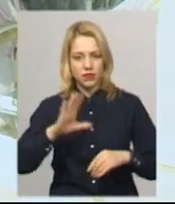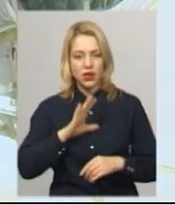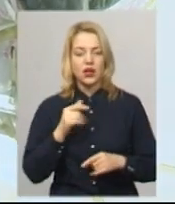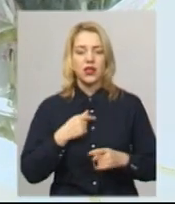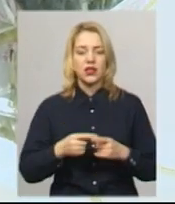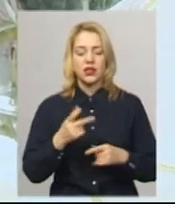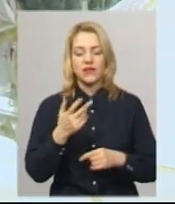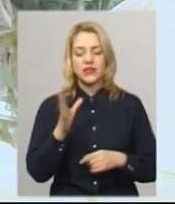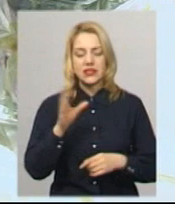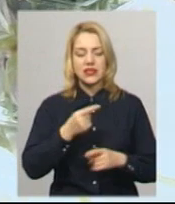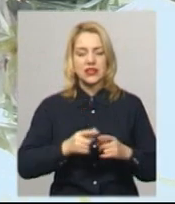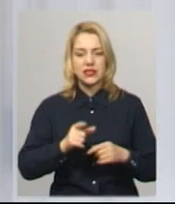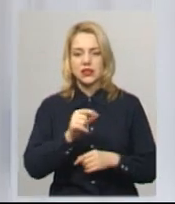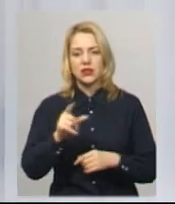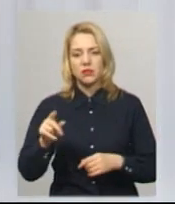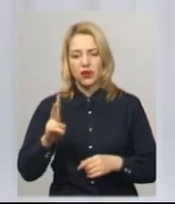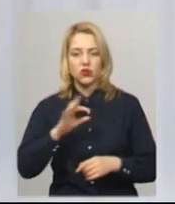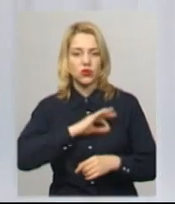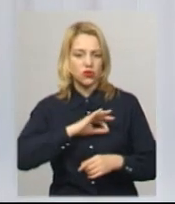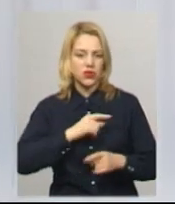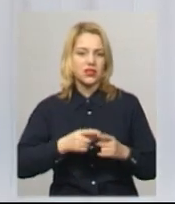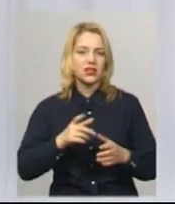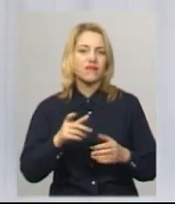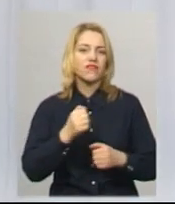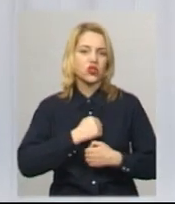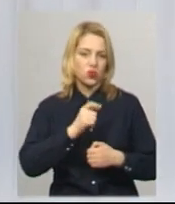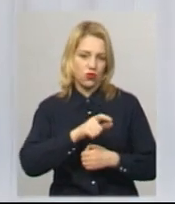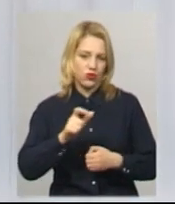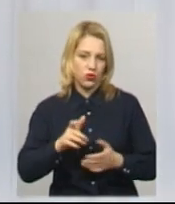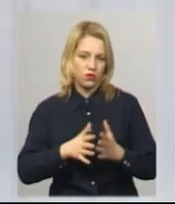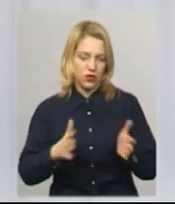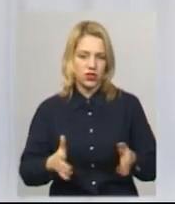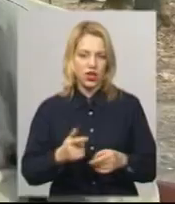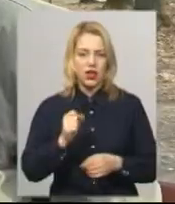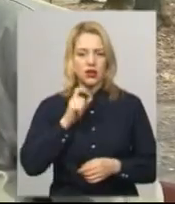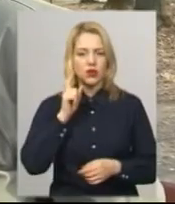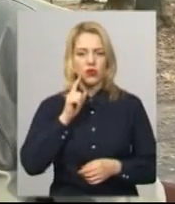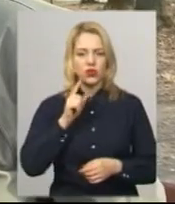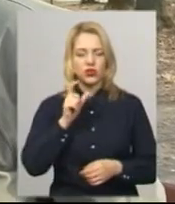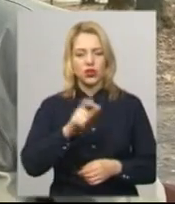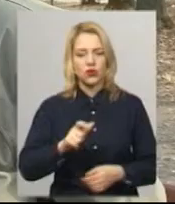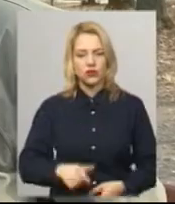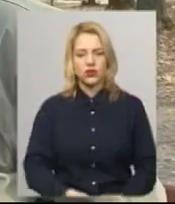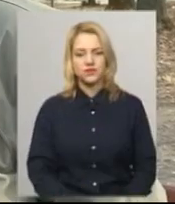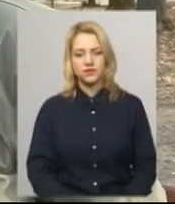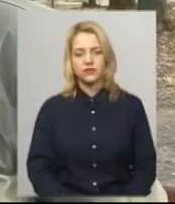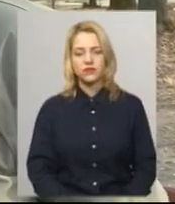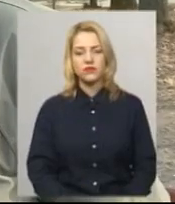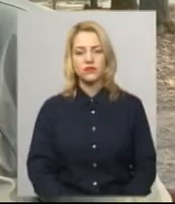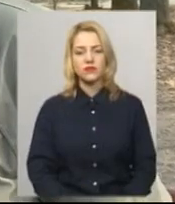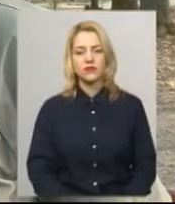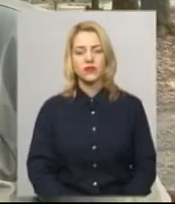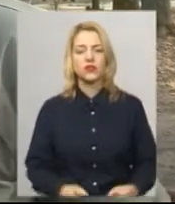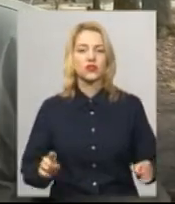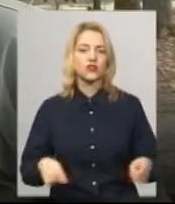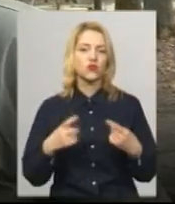за три роки скористалися послугою шлюб за добу, військові. І не завжди молоді люди, каже кореспондент інформагентства Міноборони Андрія Геєв. Створюються